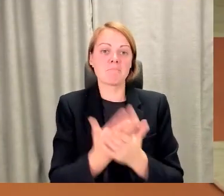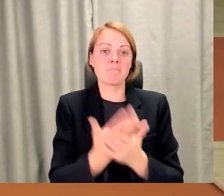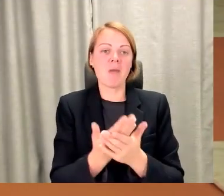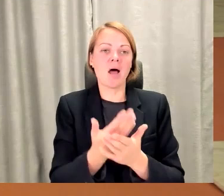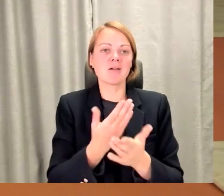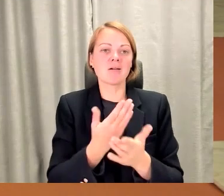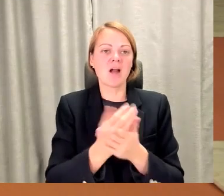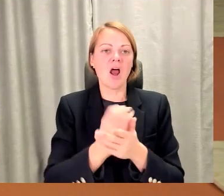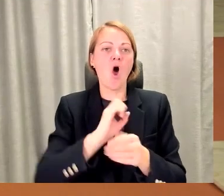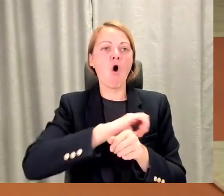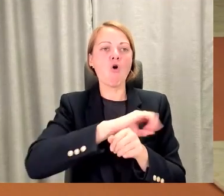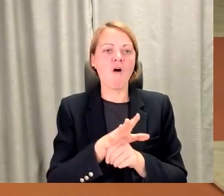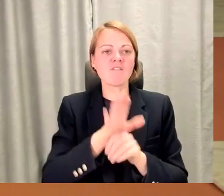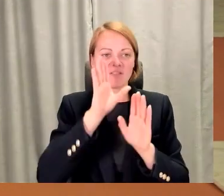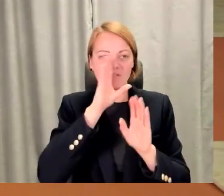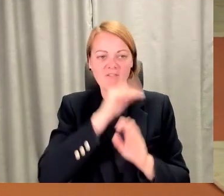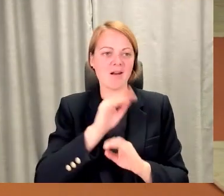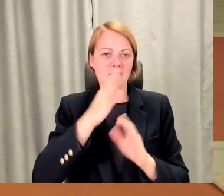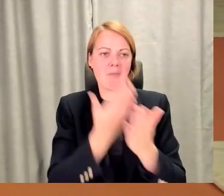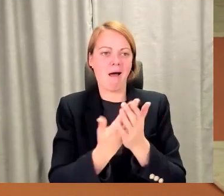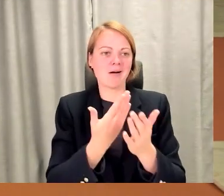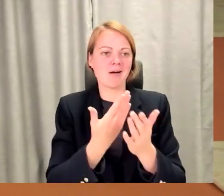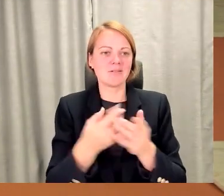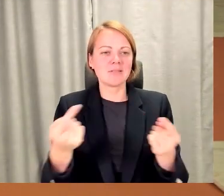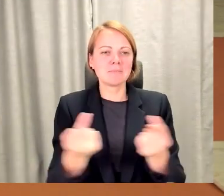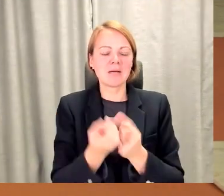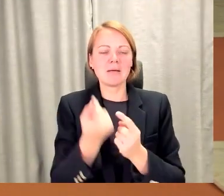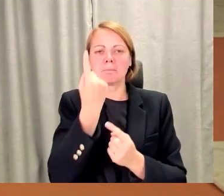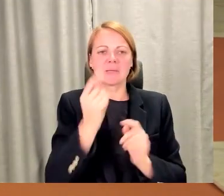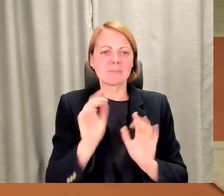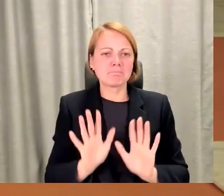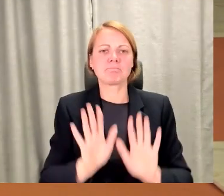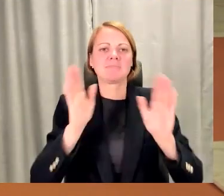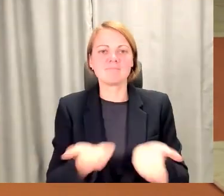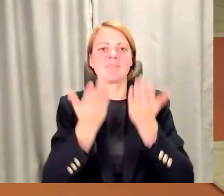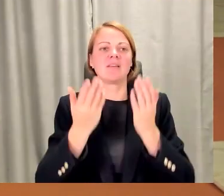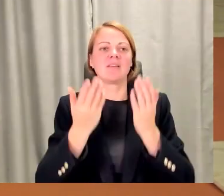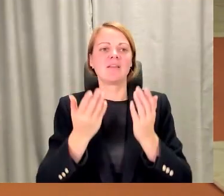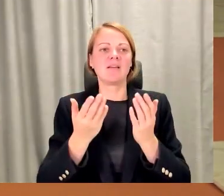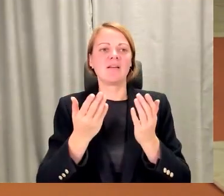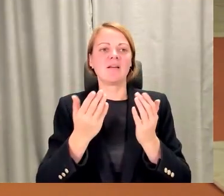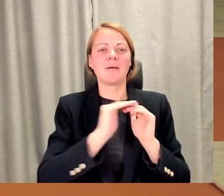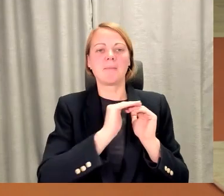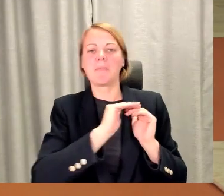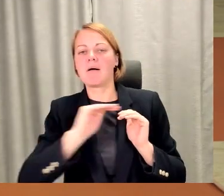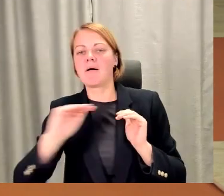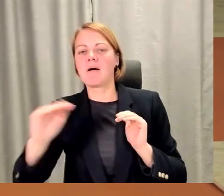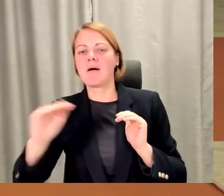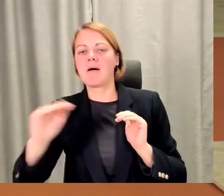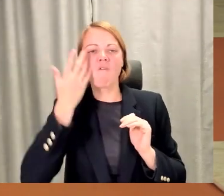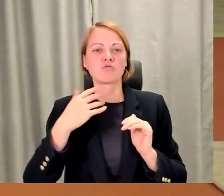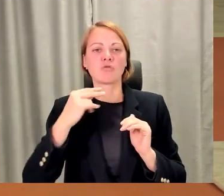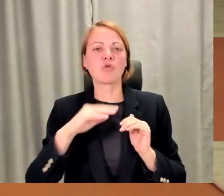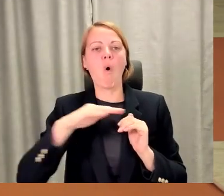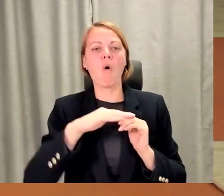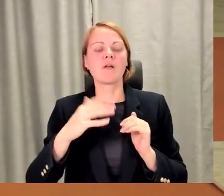to, vai tikai kaut kādu impulsu, kas izrauba mums no banāls teiciens, no komforta zonas, vispār no ierastā ritma, kas te notika, ko mēs